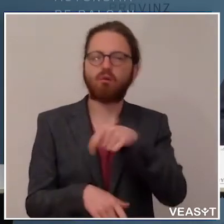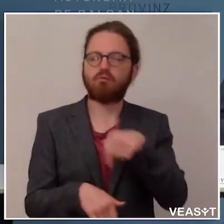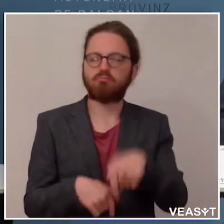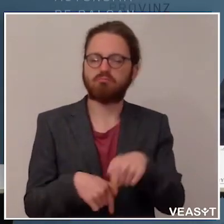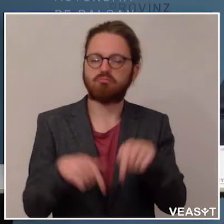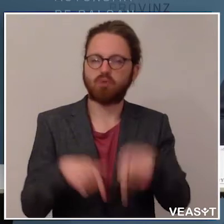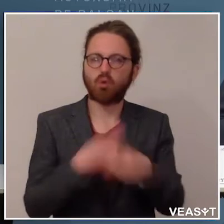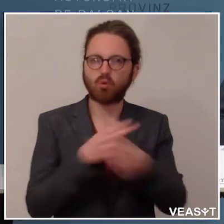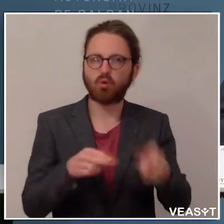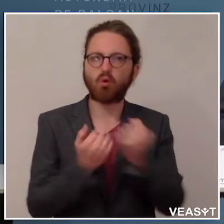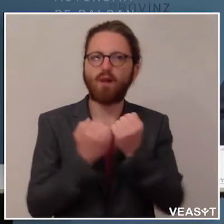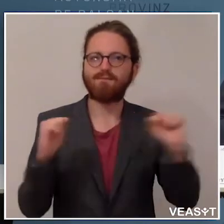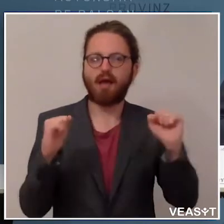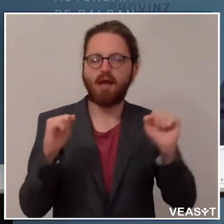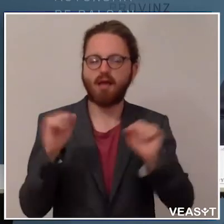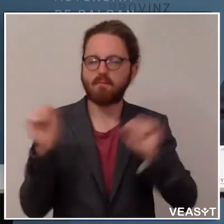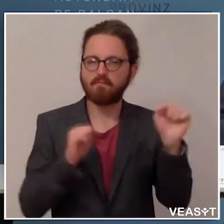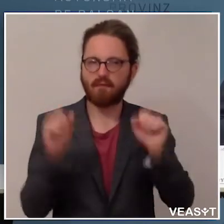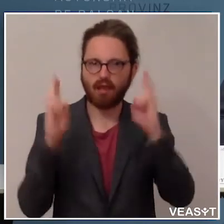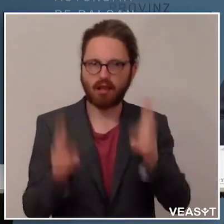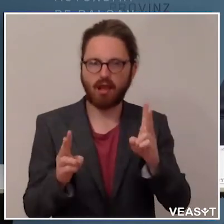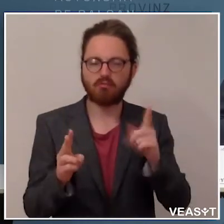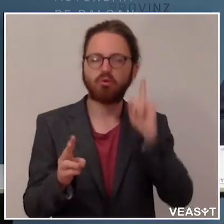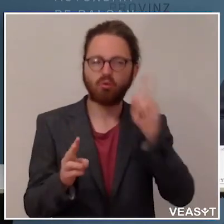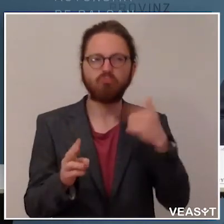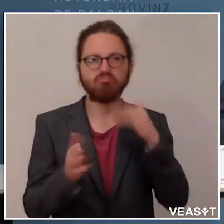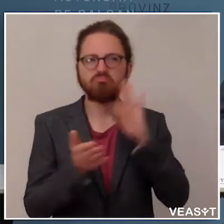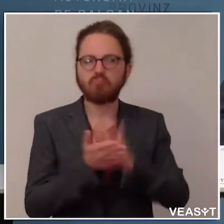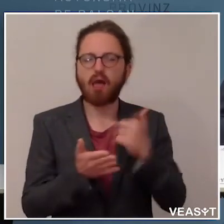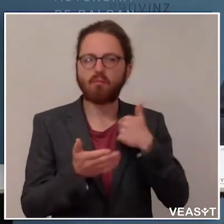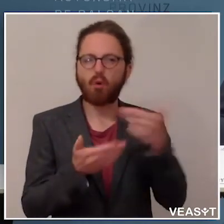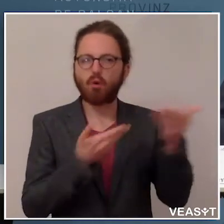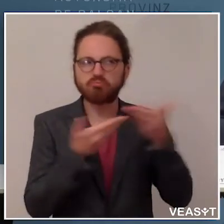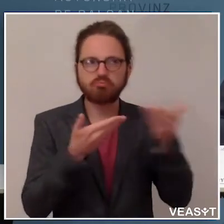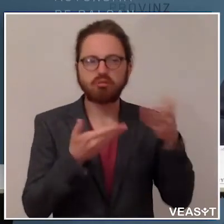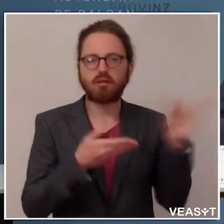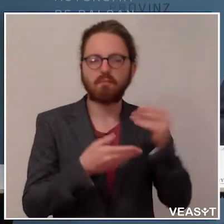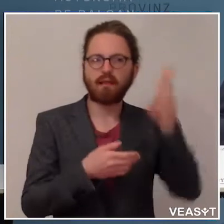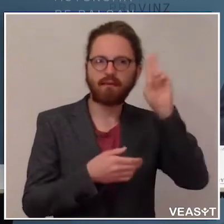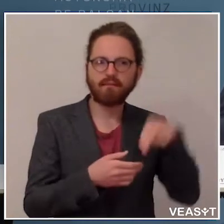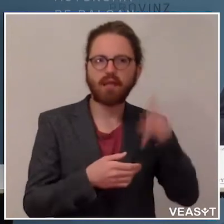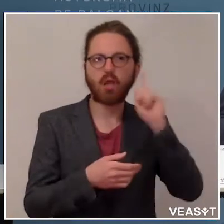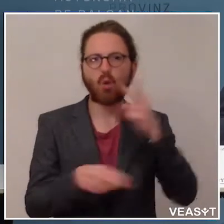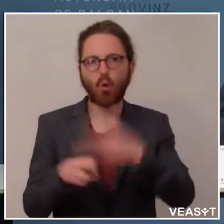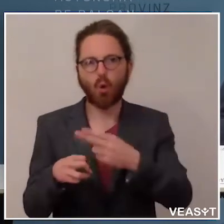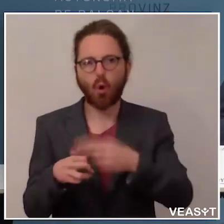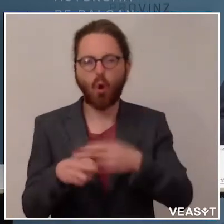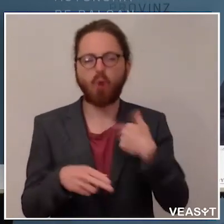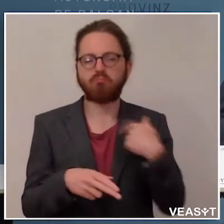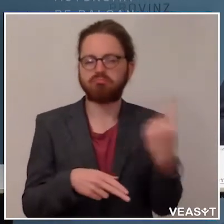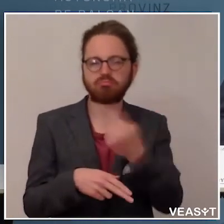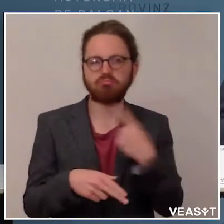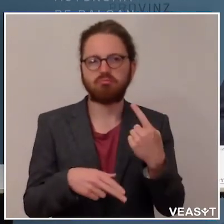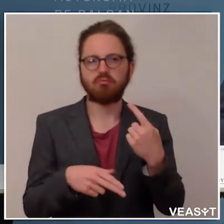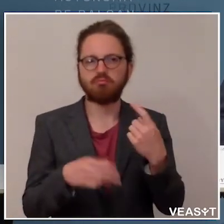Und wir sind gemeinsam im Gespräch mit der Regierung in Wien und mit der Regierung in Rom, mein Kollege Günther Platter und ich, damit es zwischen